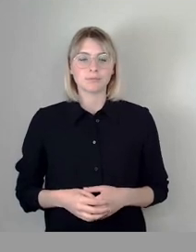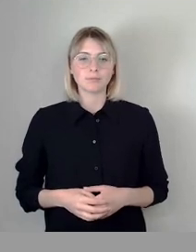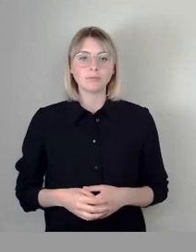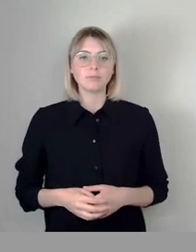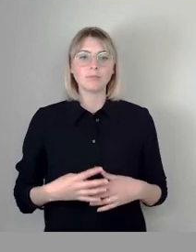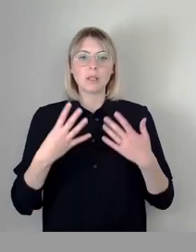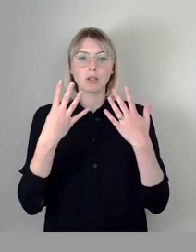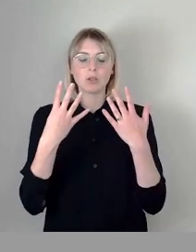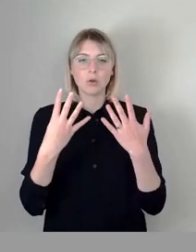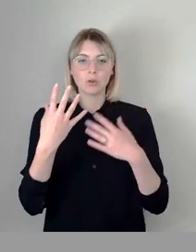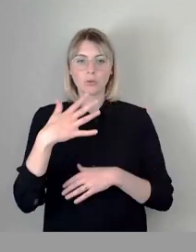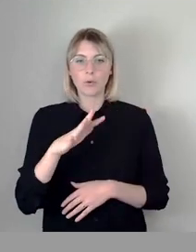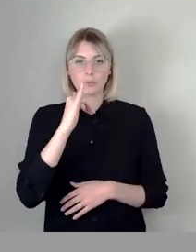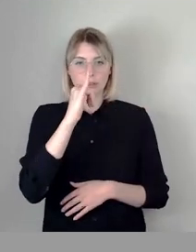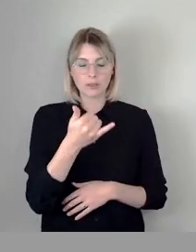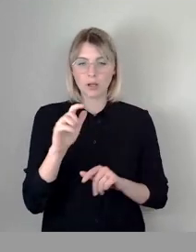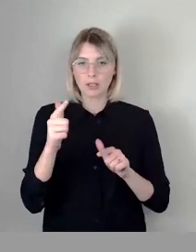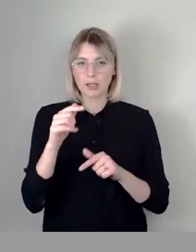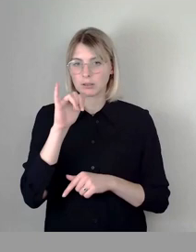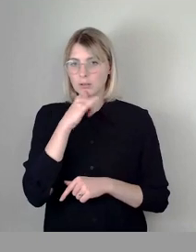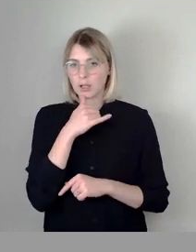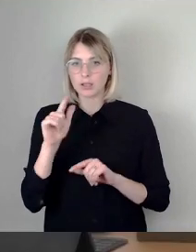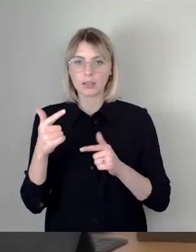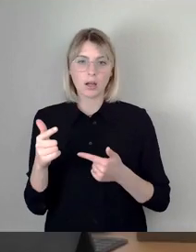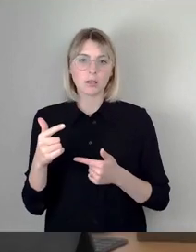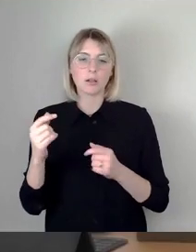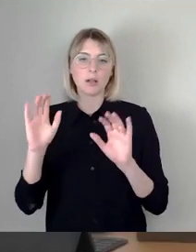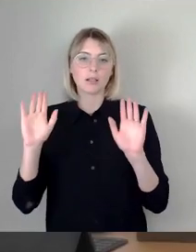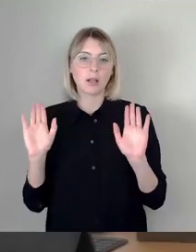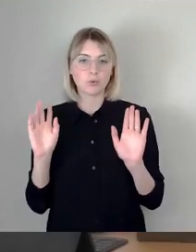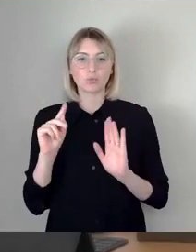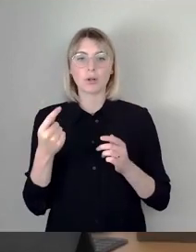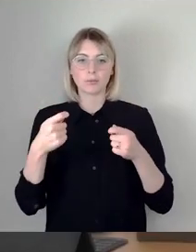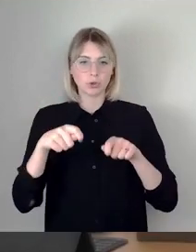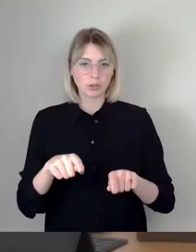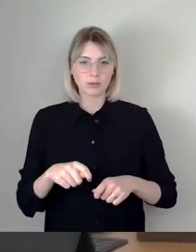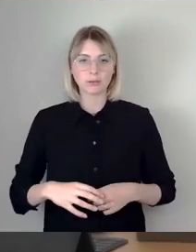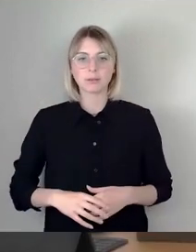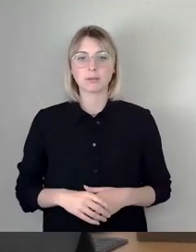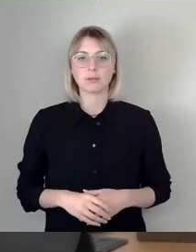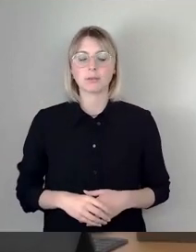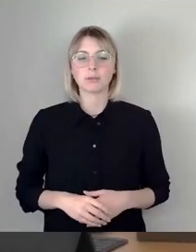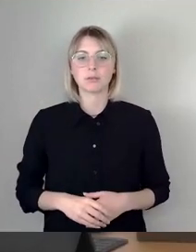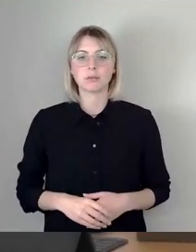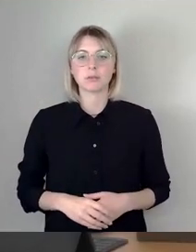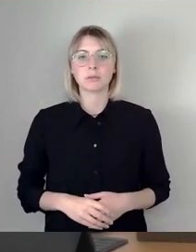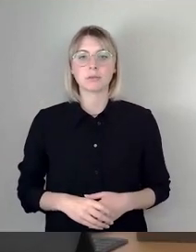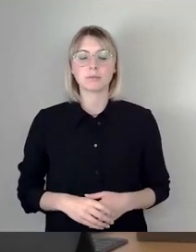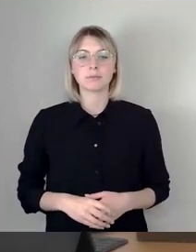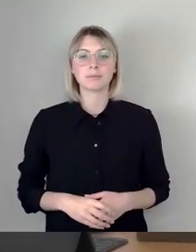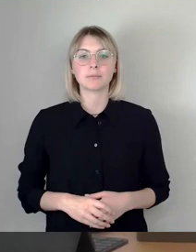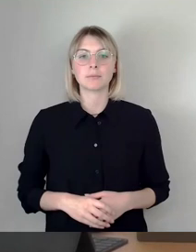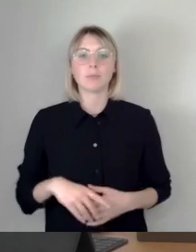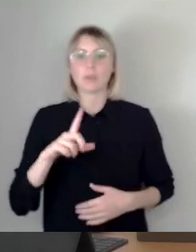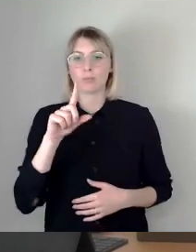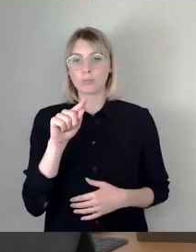59 Ja-Stimmen, keine Nein, keine Enthaltung, damit ebenso beschlossen. Damit sind wir bei